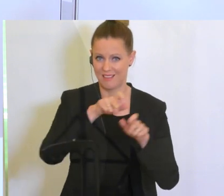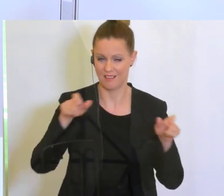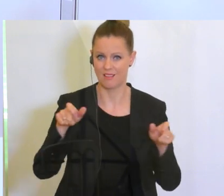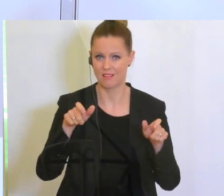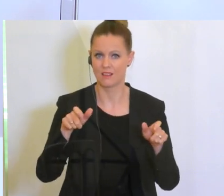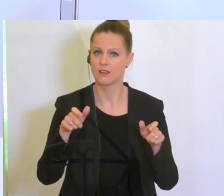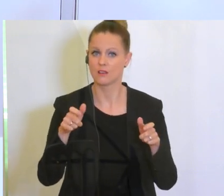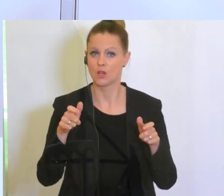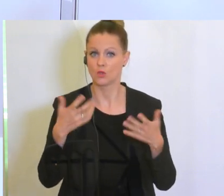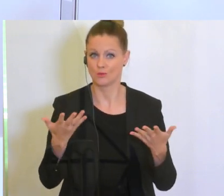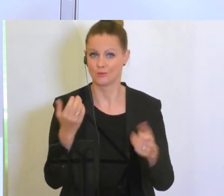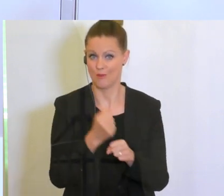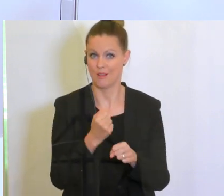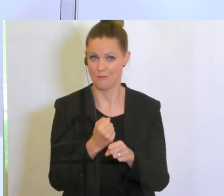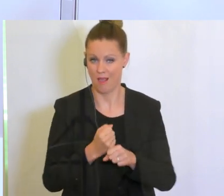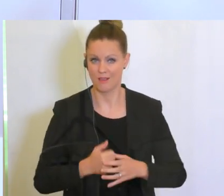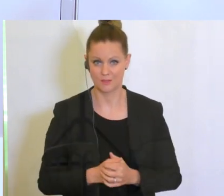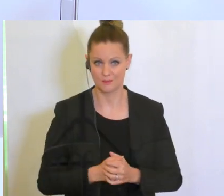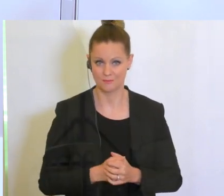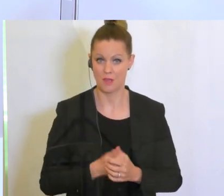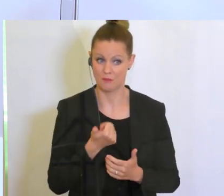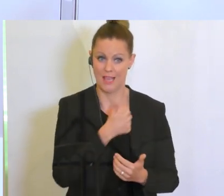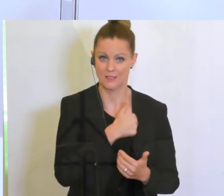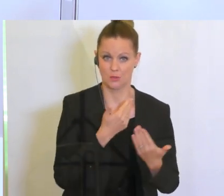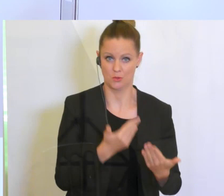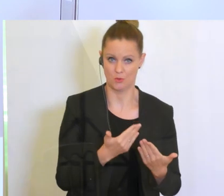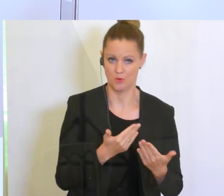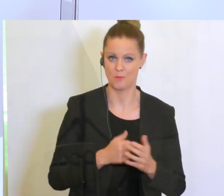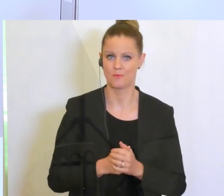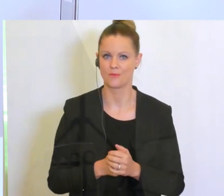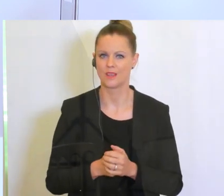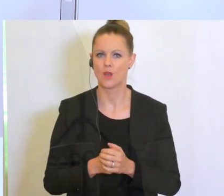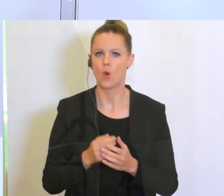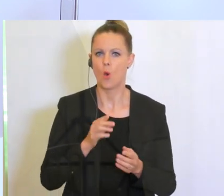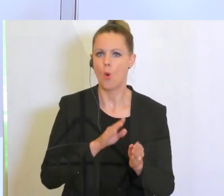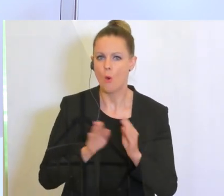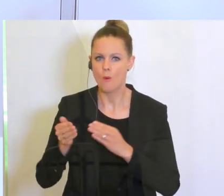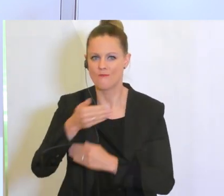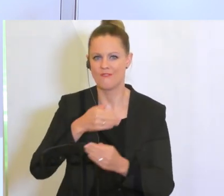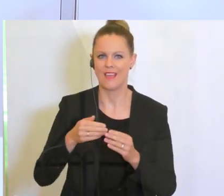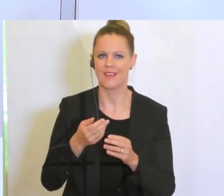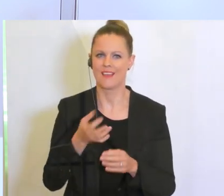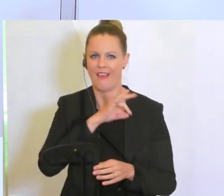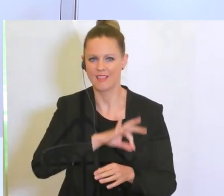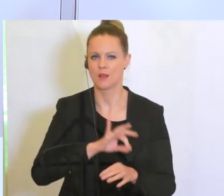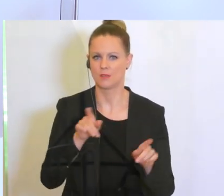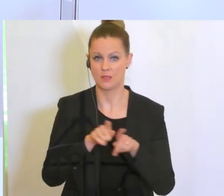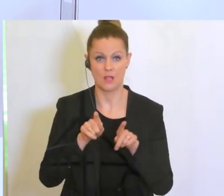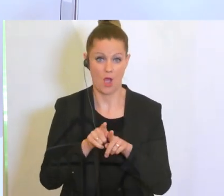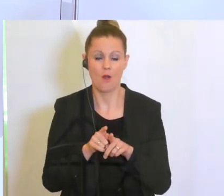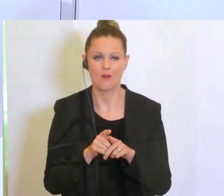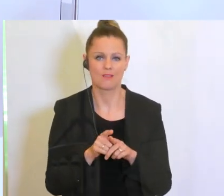Produzenten hergestellt. Das ist das eine. Die Umwegrentabilität ist ein zusätzlicher Faktor, aber es geht vor allem auch um